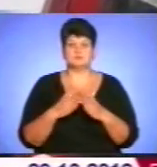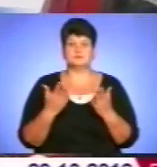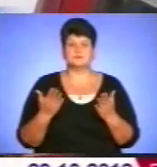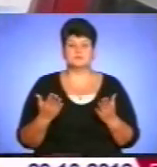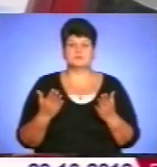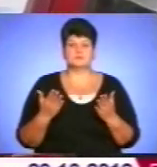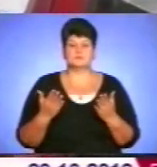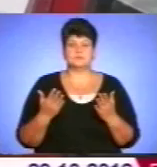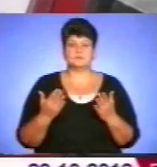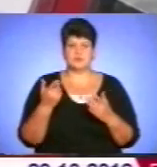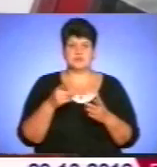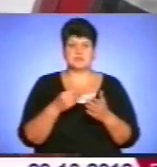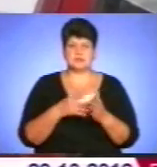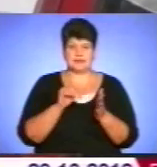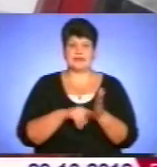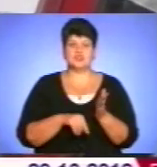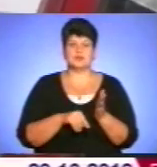Загалом ціни нижчі? Нижчі.